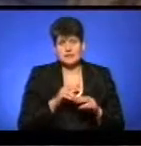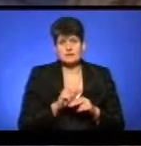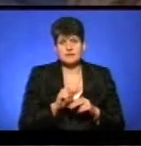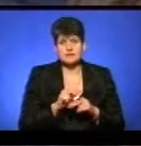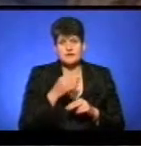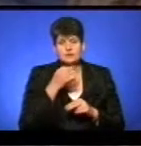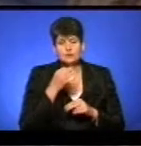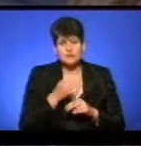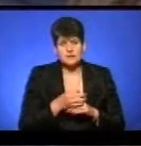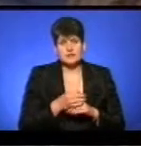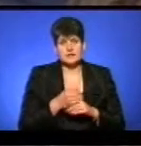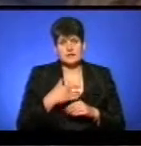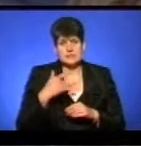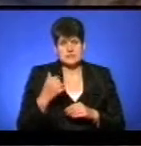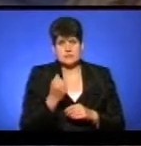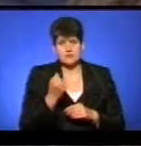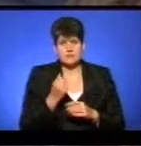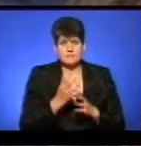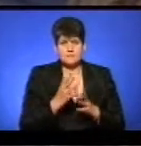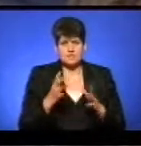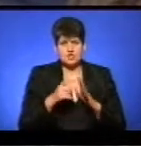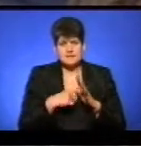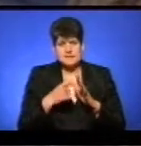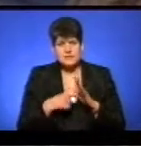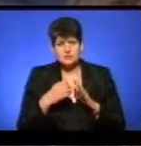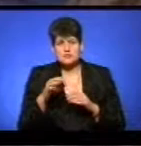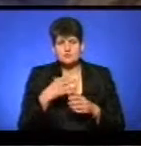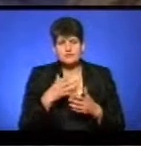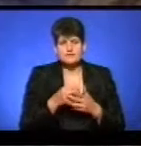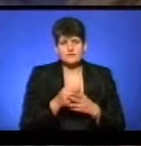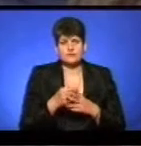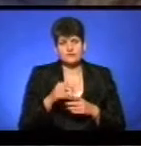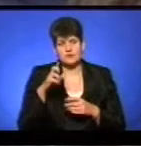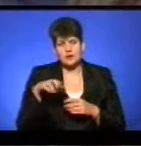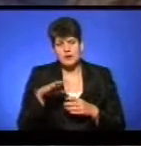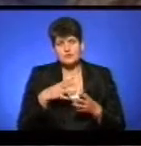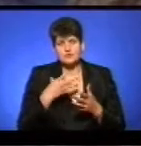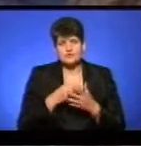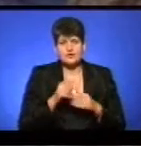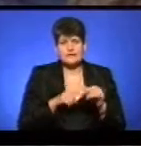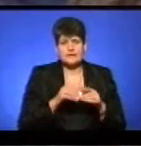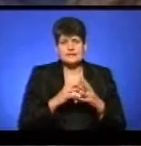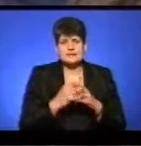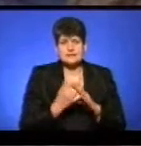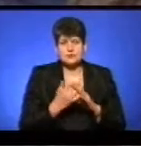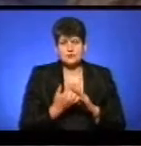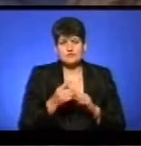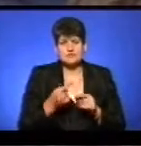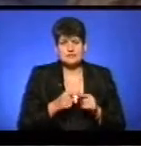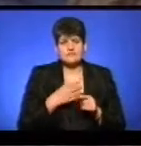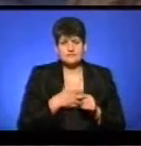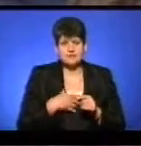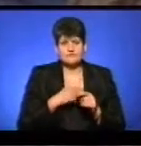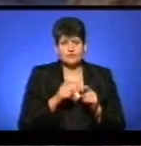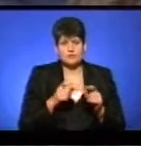відповідальності, до дисциплінованності. Діти більше дізнаються про свій край, про своє рідне село. Саме такий важливий об'єкт